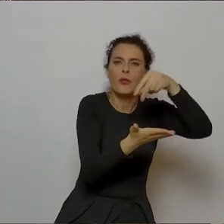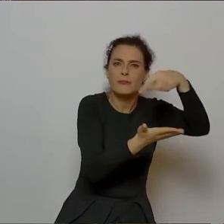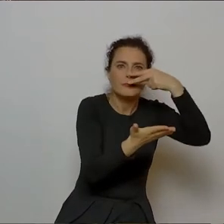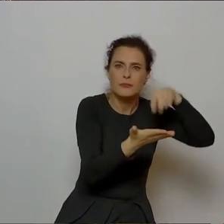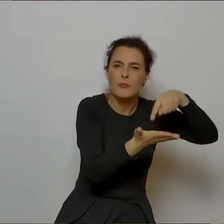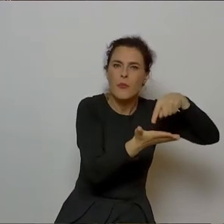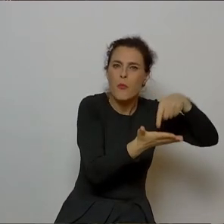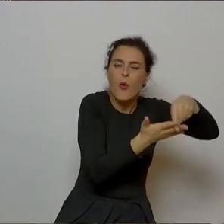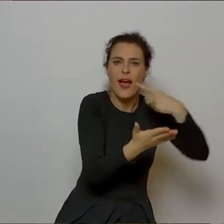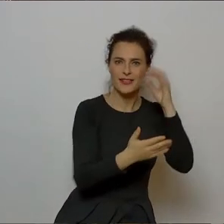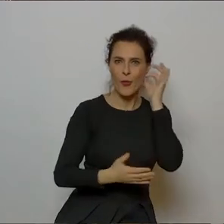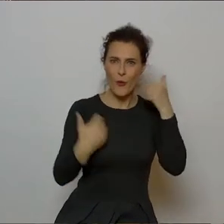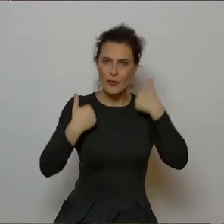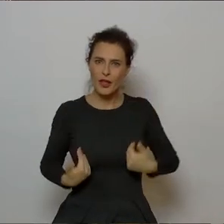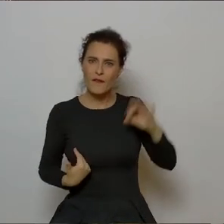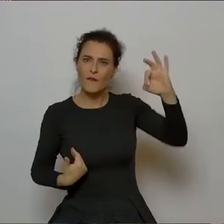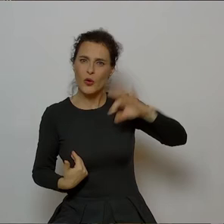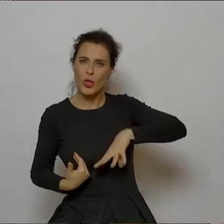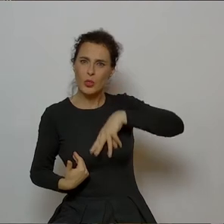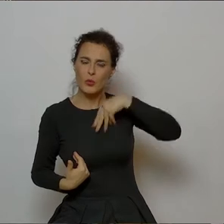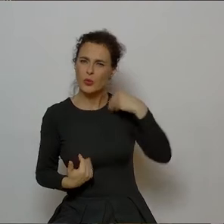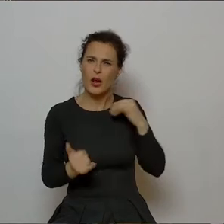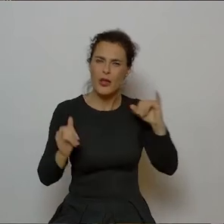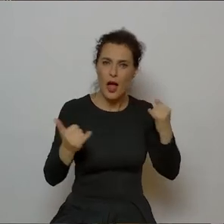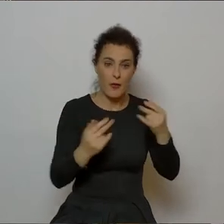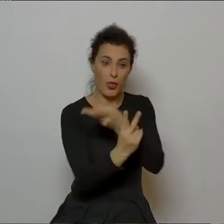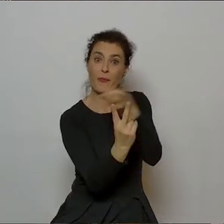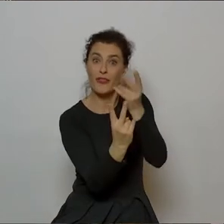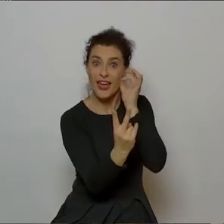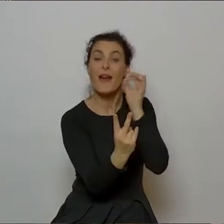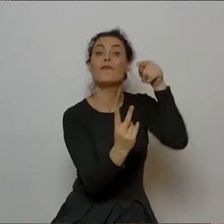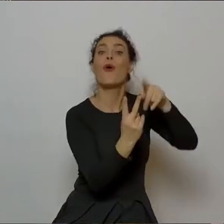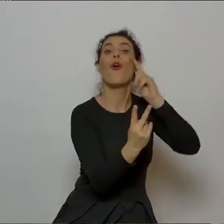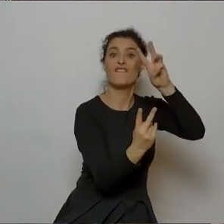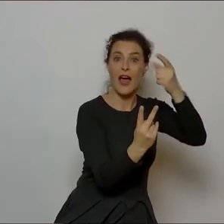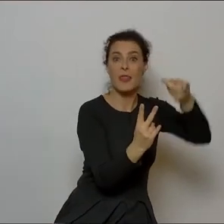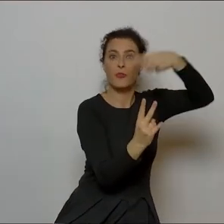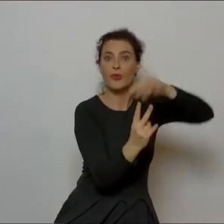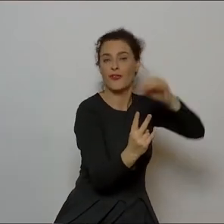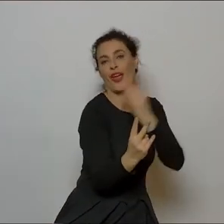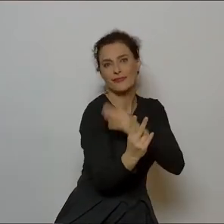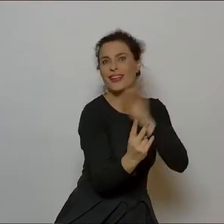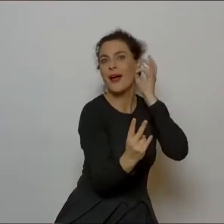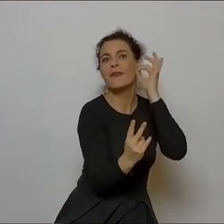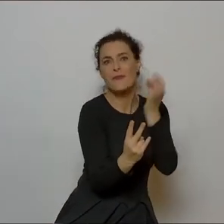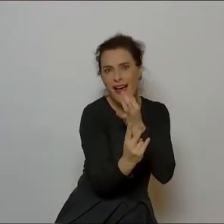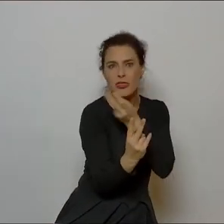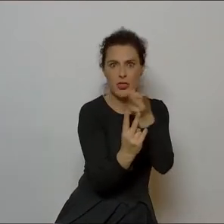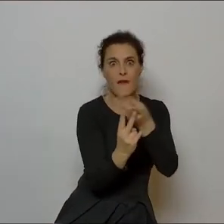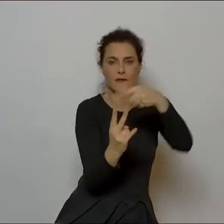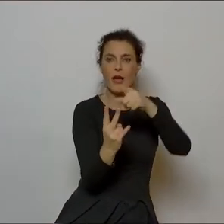duszę kobiety, też jednej i drugiej, bo tam jeszcze ta panna też jest istotna, to jest czwarta postać ważna.